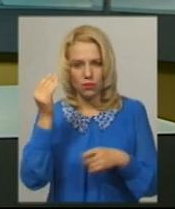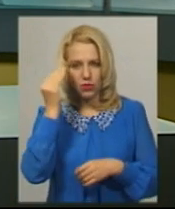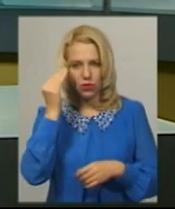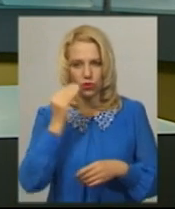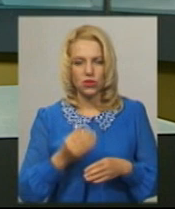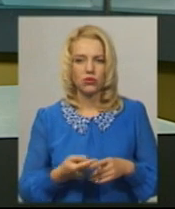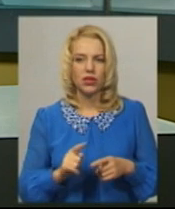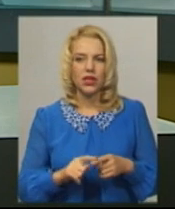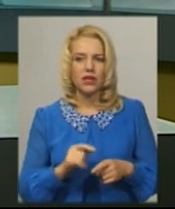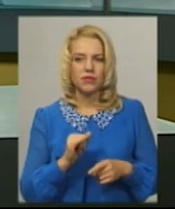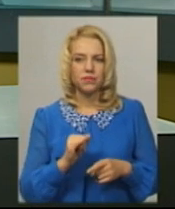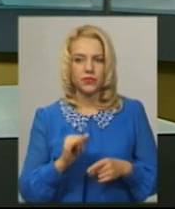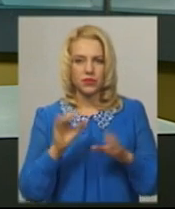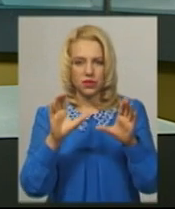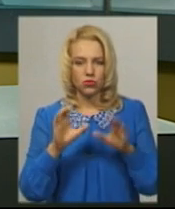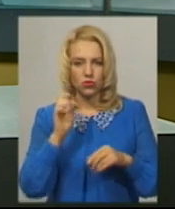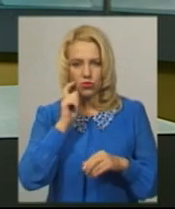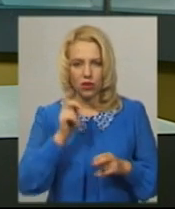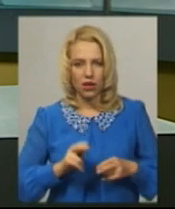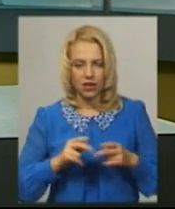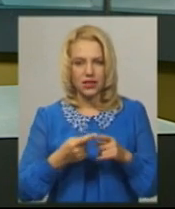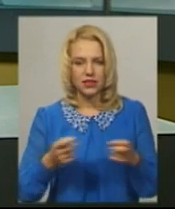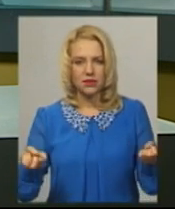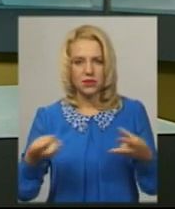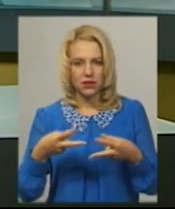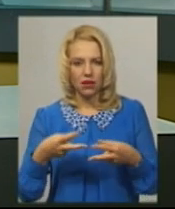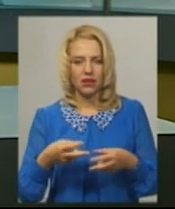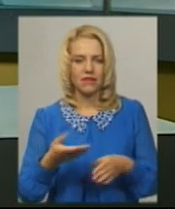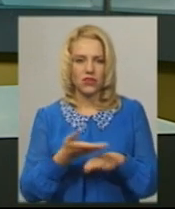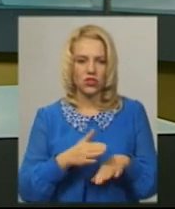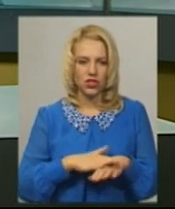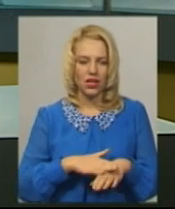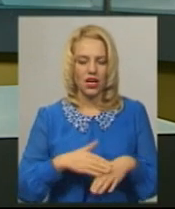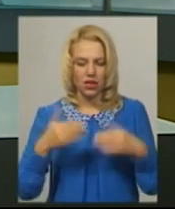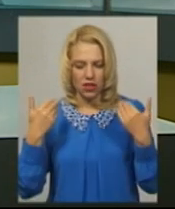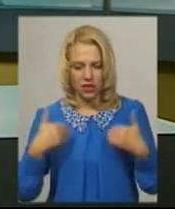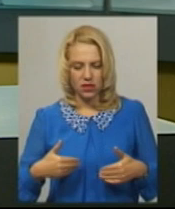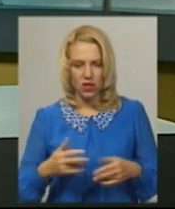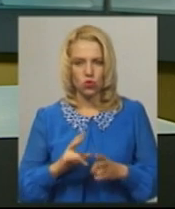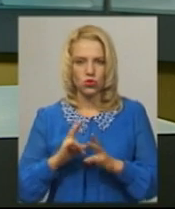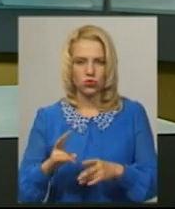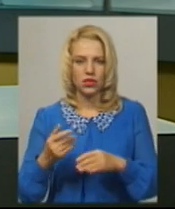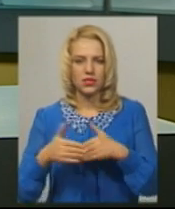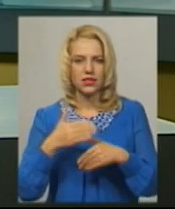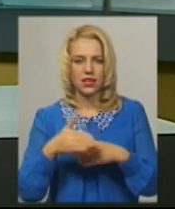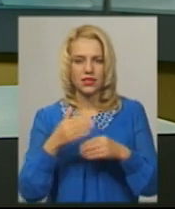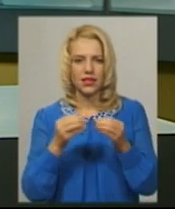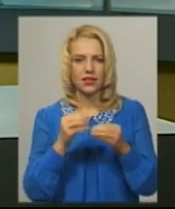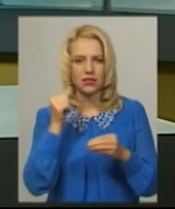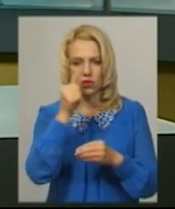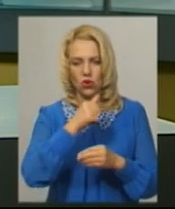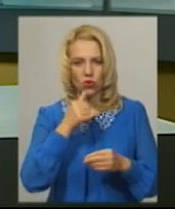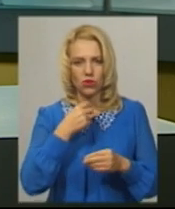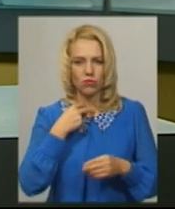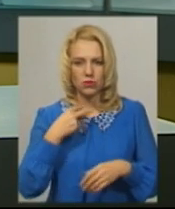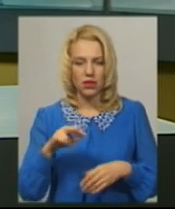121 Кримінального кодексу України. Це умисне тяжке тілесне ушкодження. Її санкція передбачає до 10 років позбавлення волі.